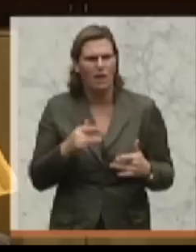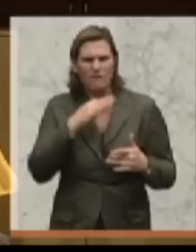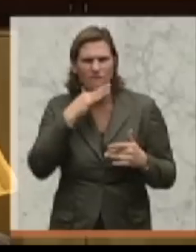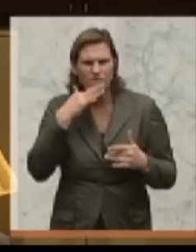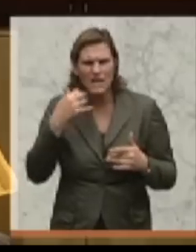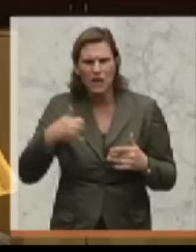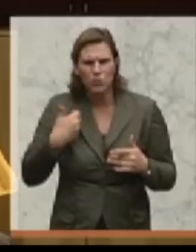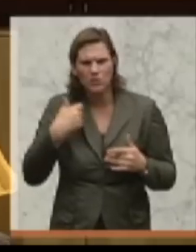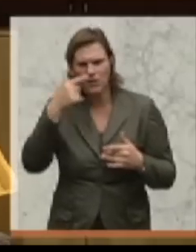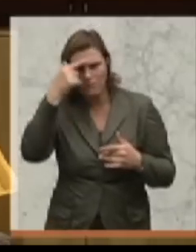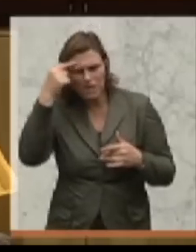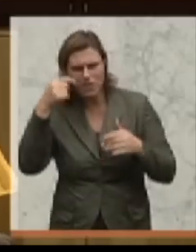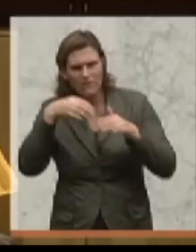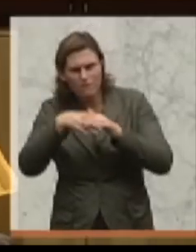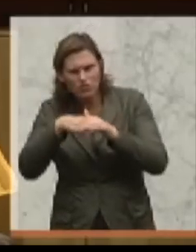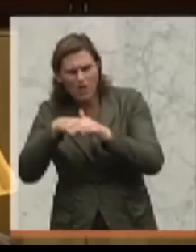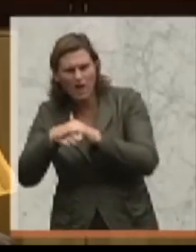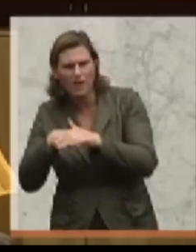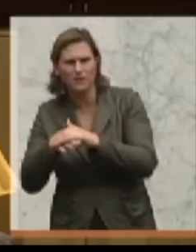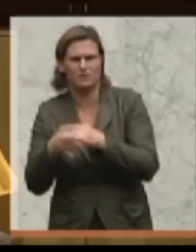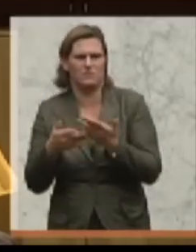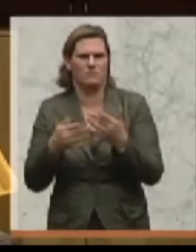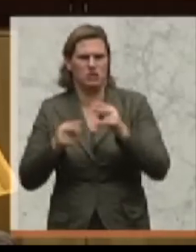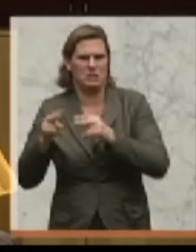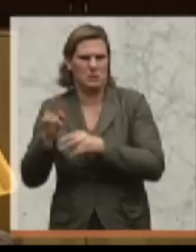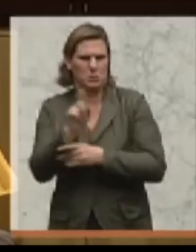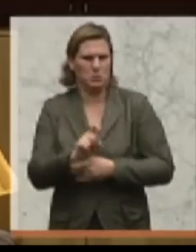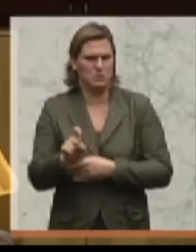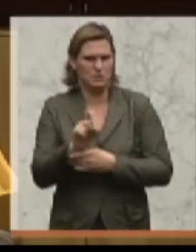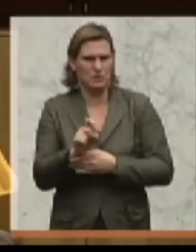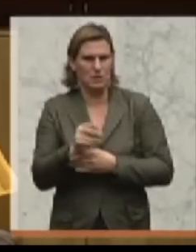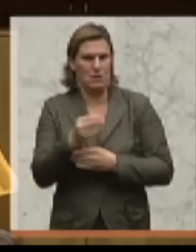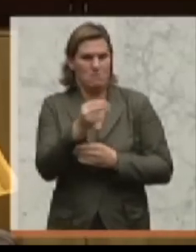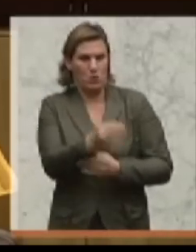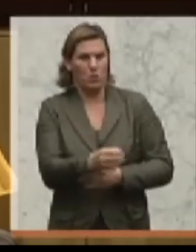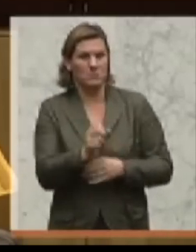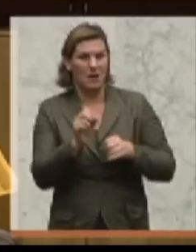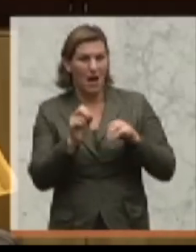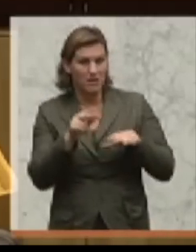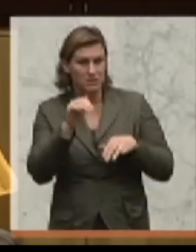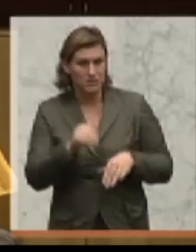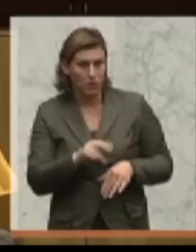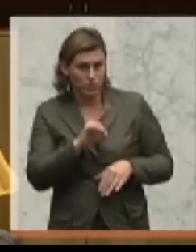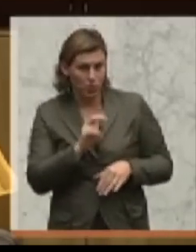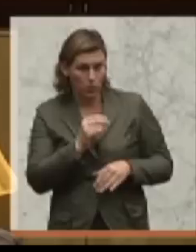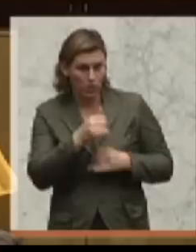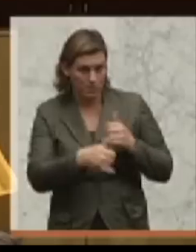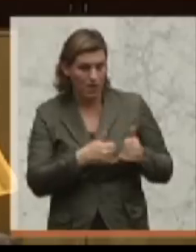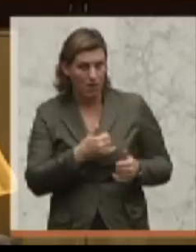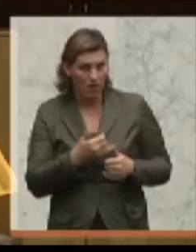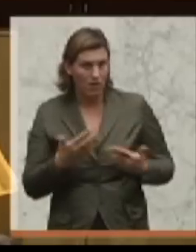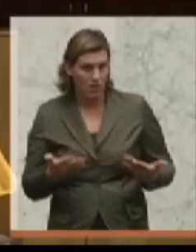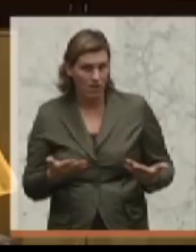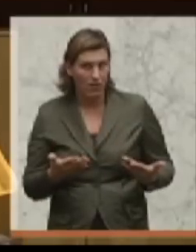sogenannten ÜLAS. Mal davon abgesehen, dass dort ein Jugendlicher im Jahr 18.000 Euro kostet. Das muss man sich einmal auf der Zunge zergehen lassen. Wissen Sie,